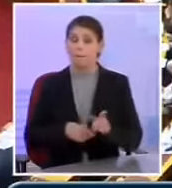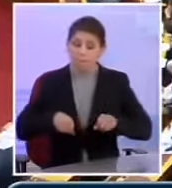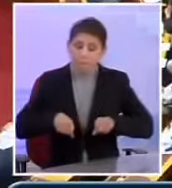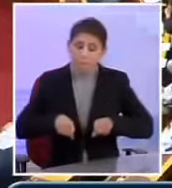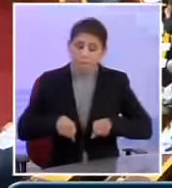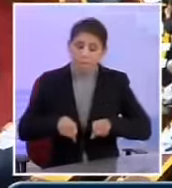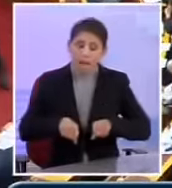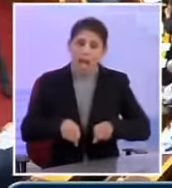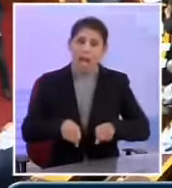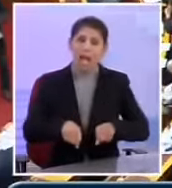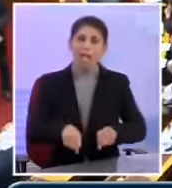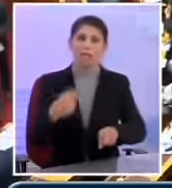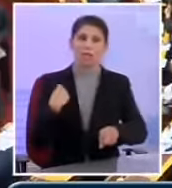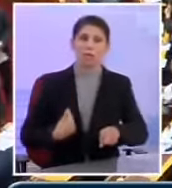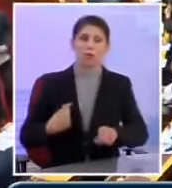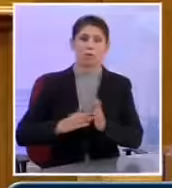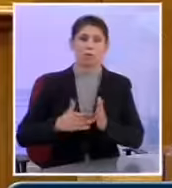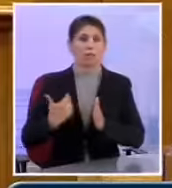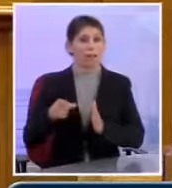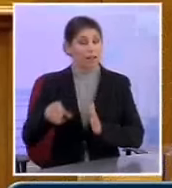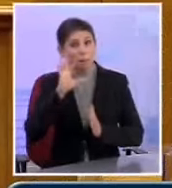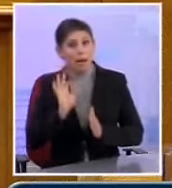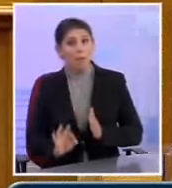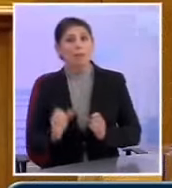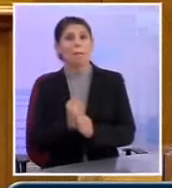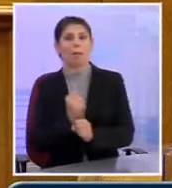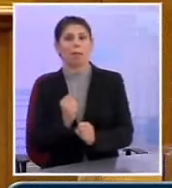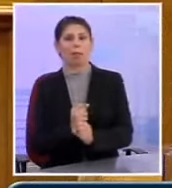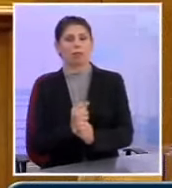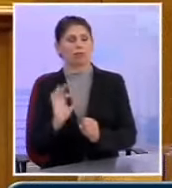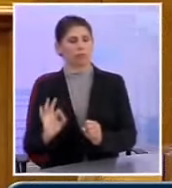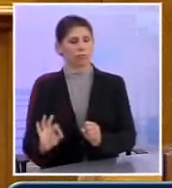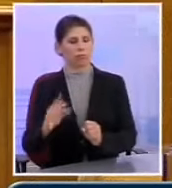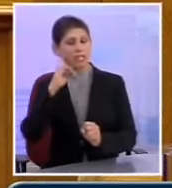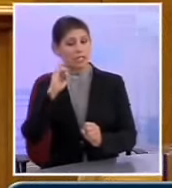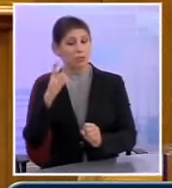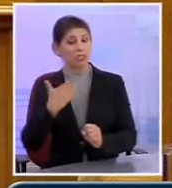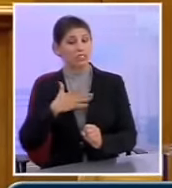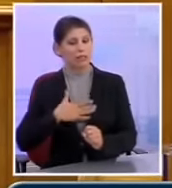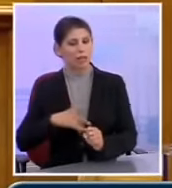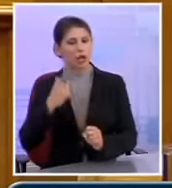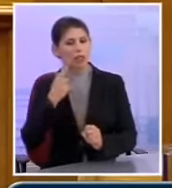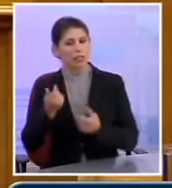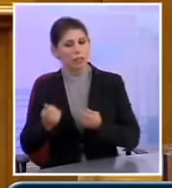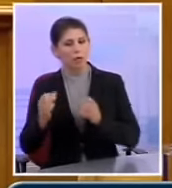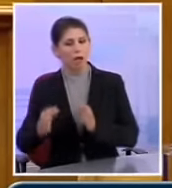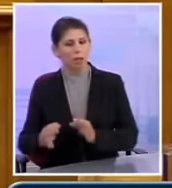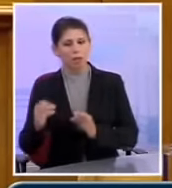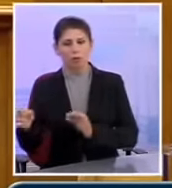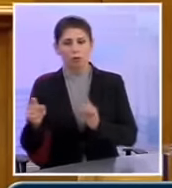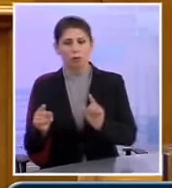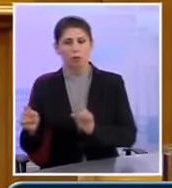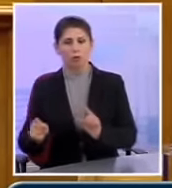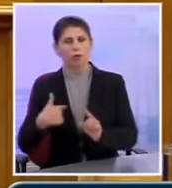με τους δημόσιους υπαλλήλους και να μπορούν να είναι πραγματικά επαγγελματίες που ξέρουν τη δουλειά, ξέρουν ποιά είναι τα